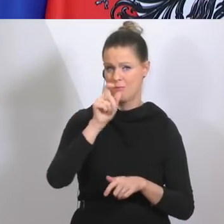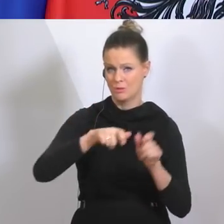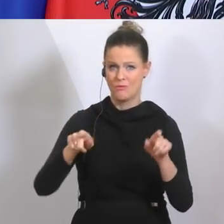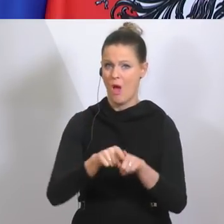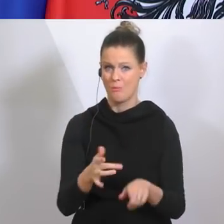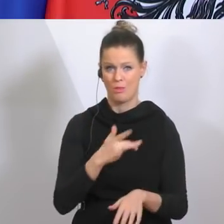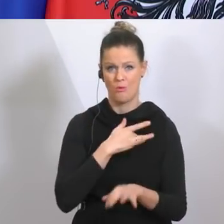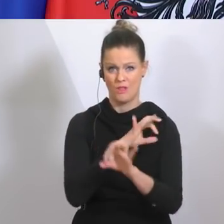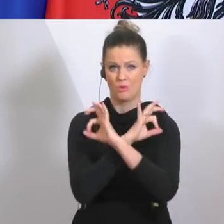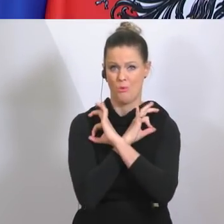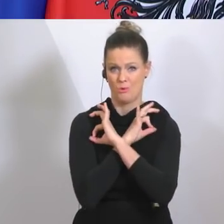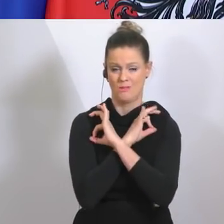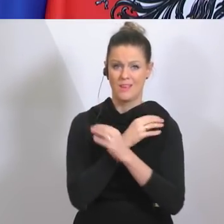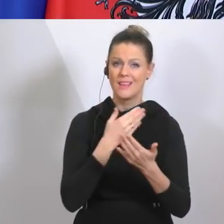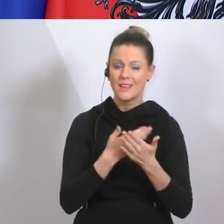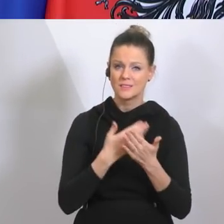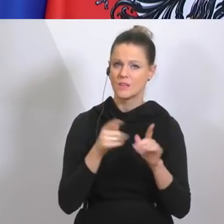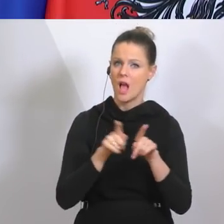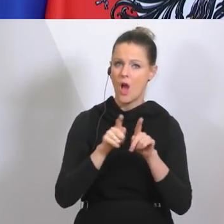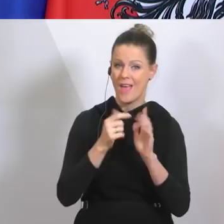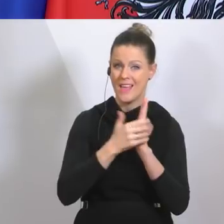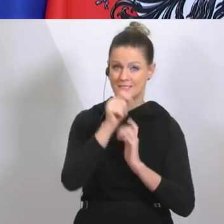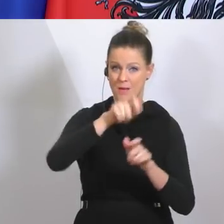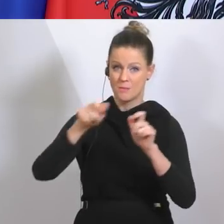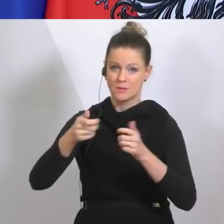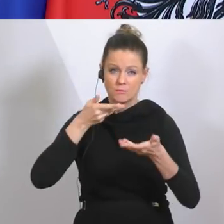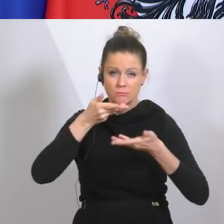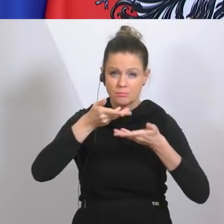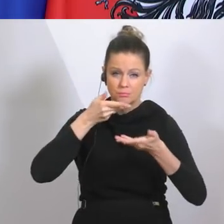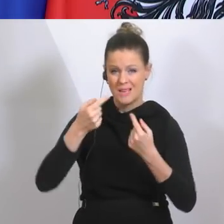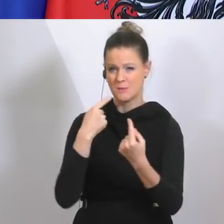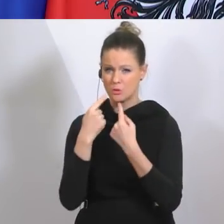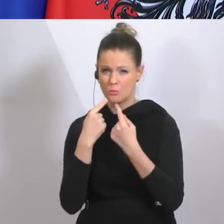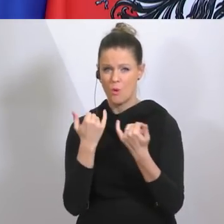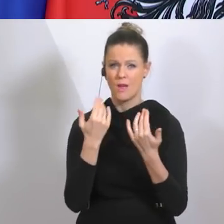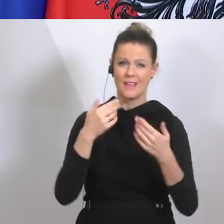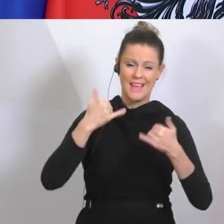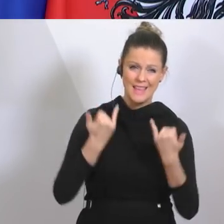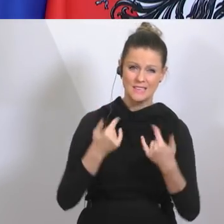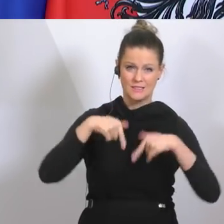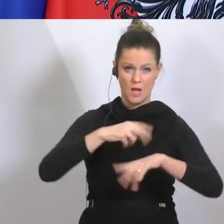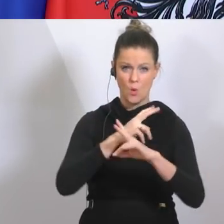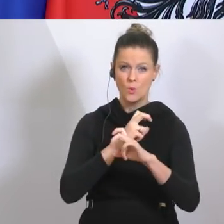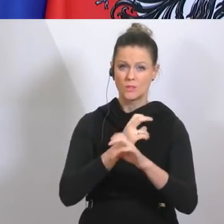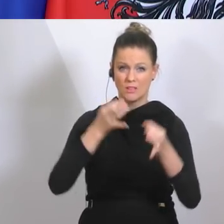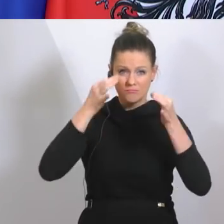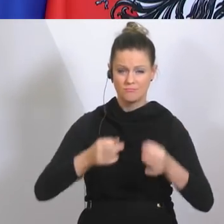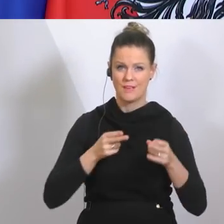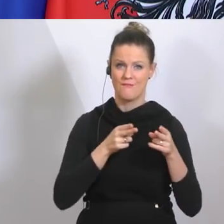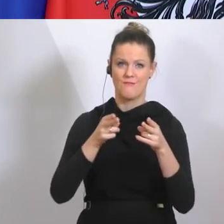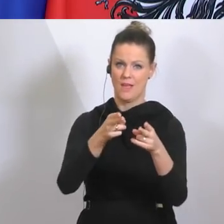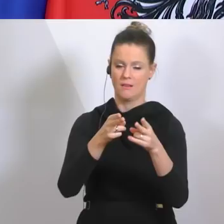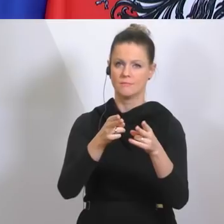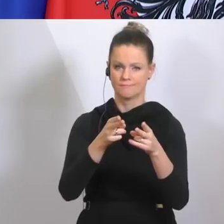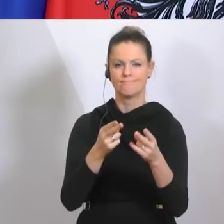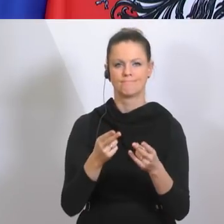daher mit den Expertinnen und Experten besprochen, was der richtige Weg für Österreich ist und hier ist die Richtung eine